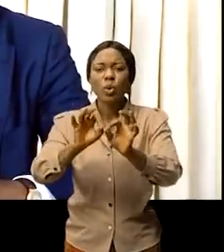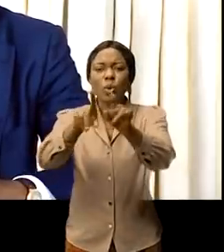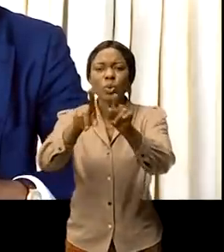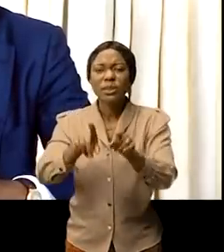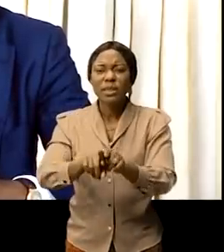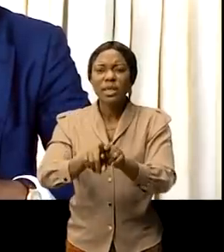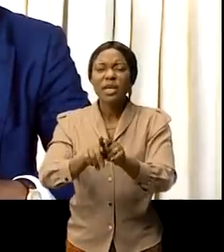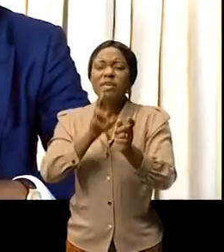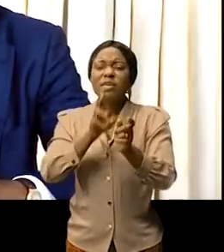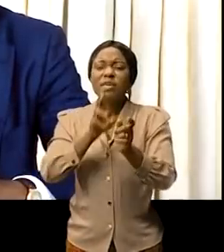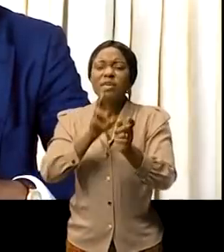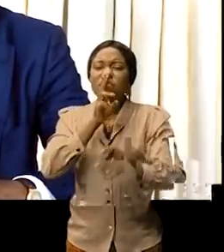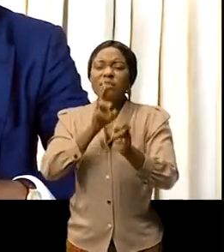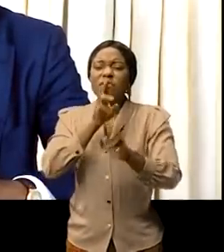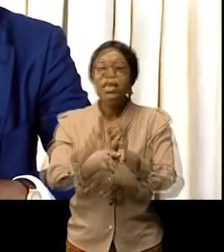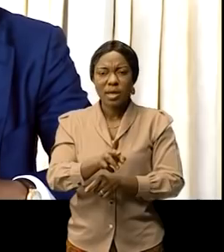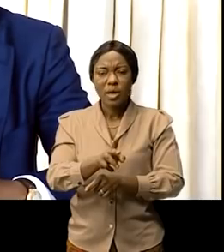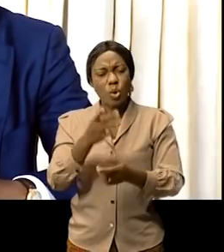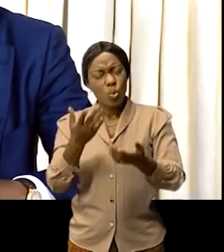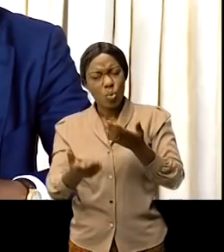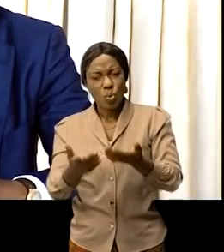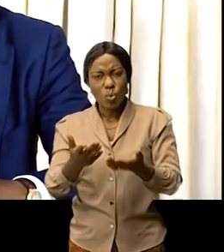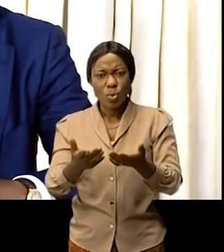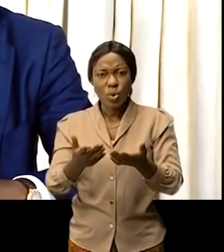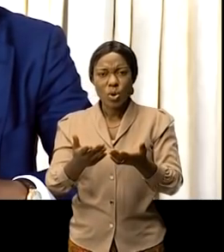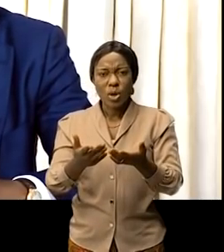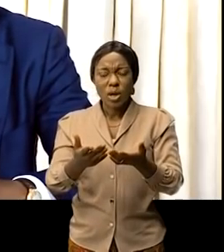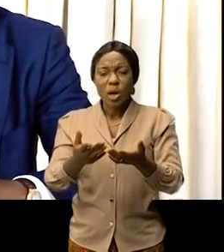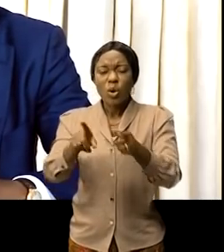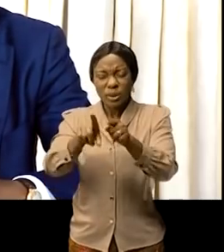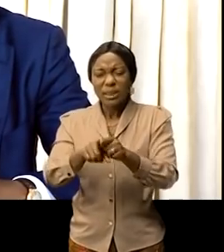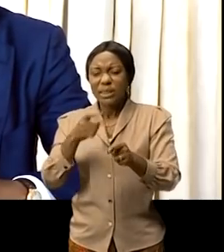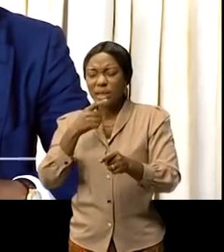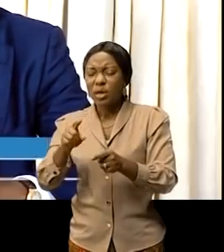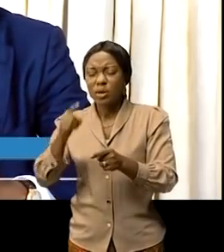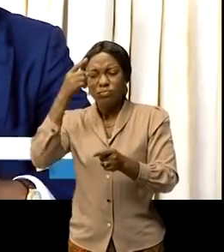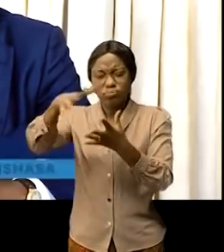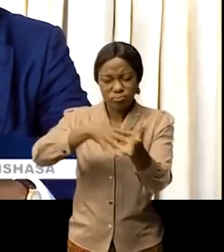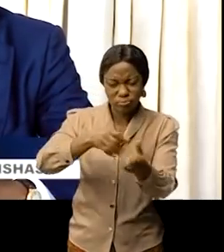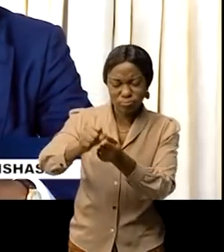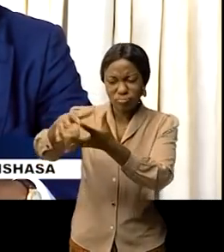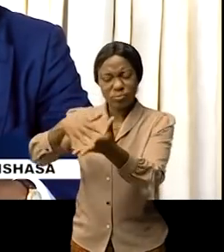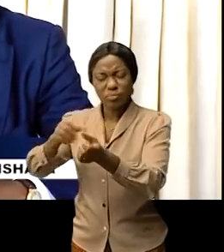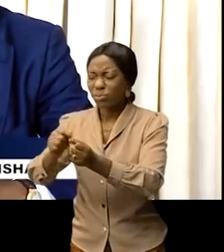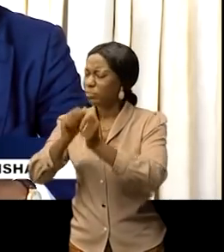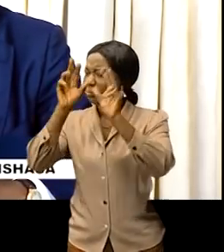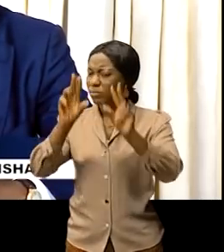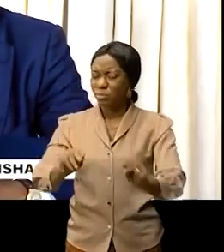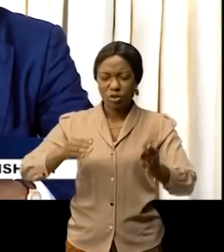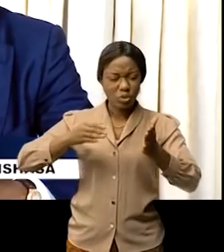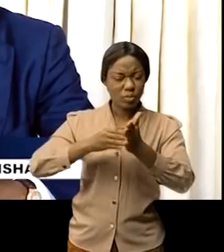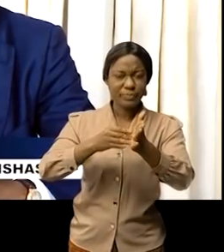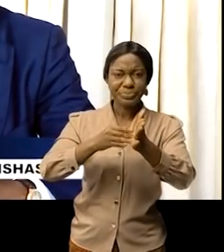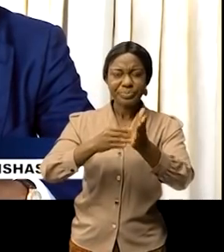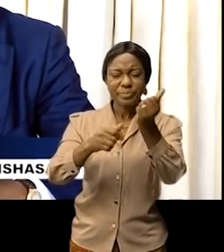valable sur la ville, ne peut justifier des actes de violence contre ceux